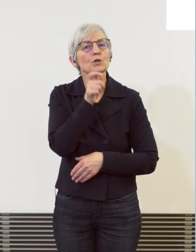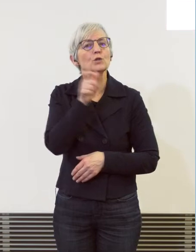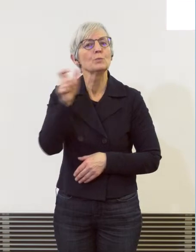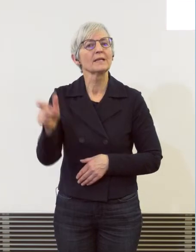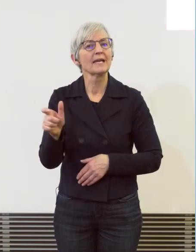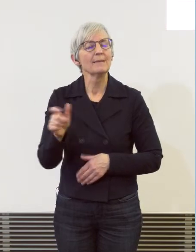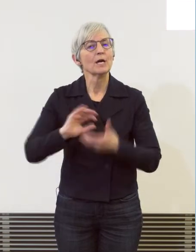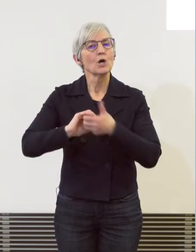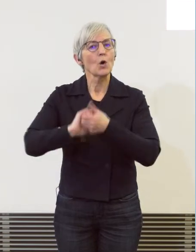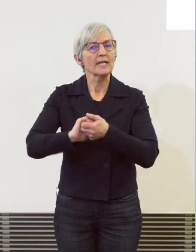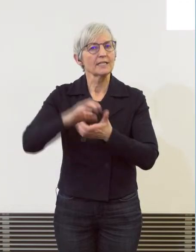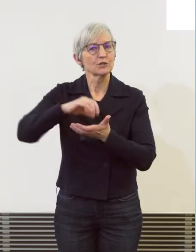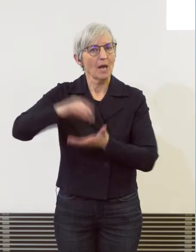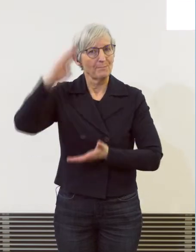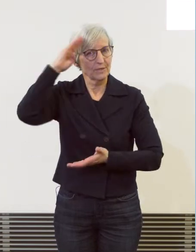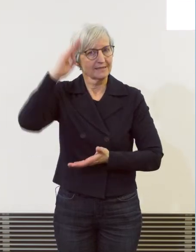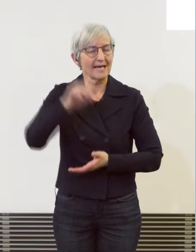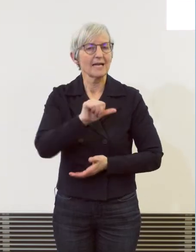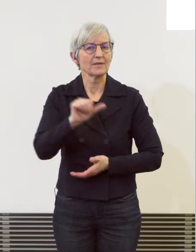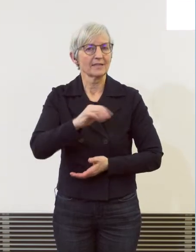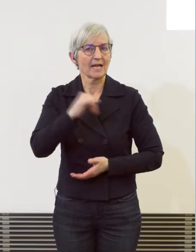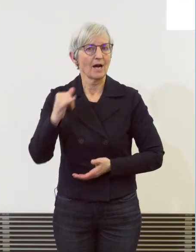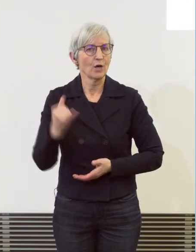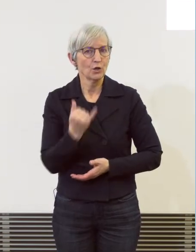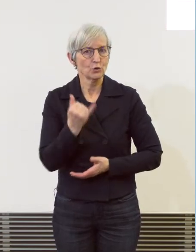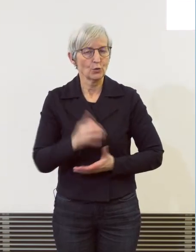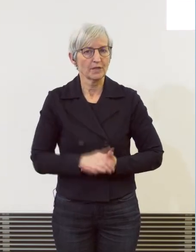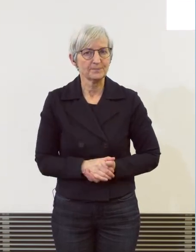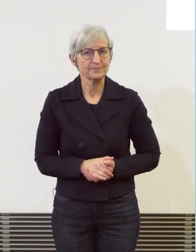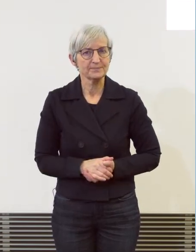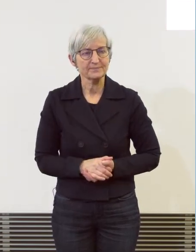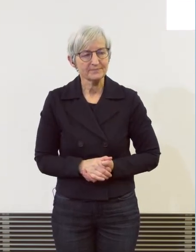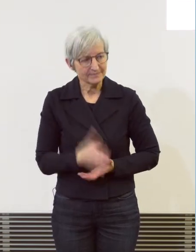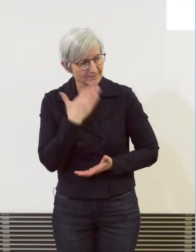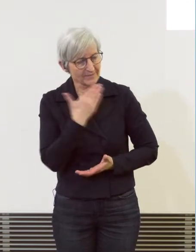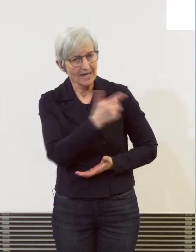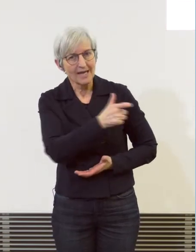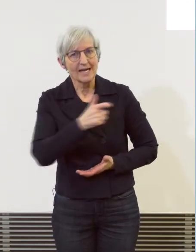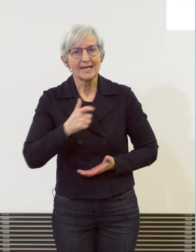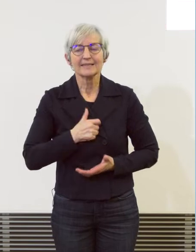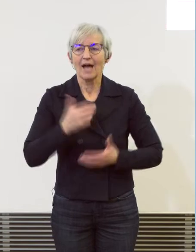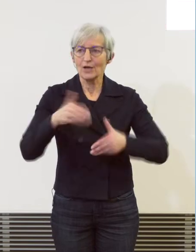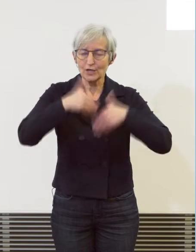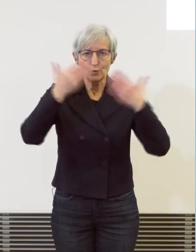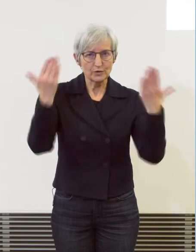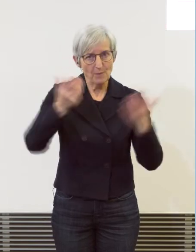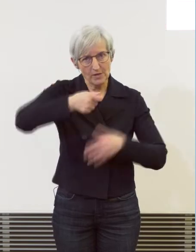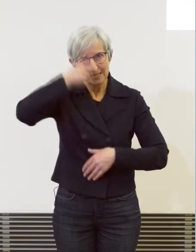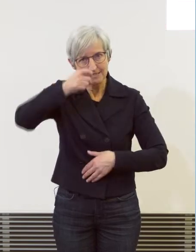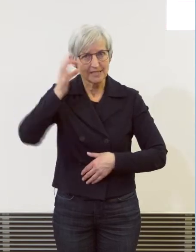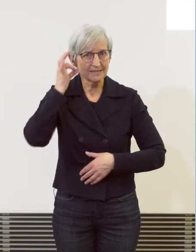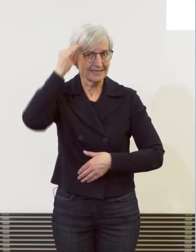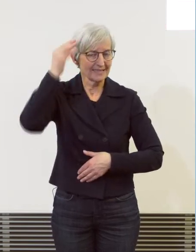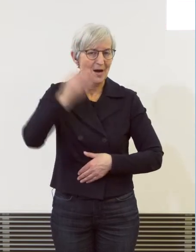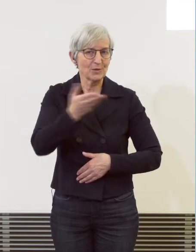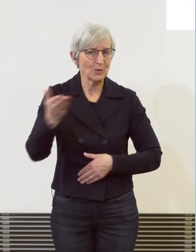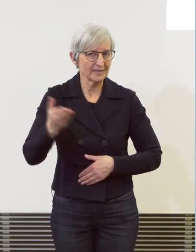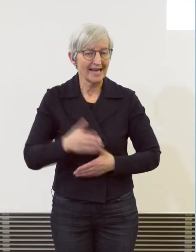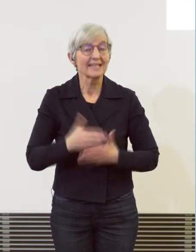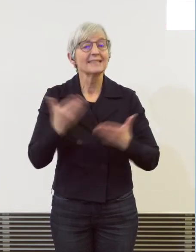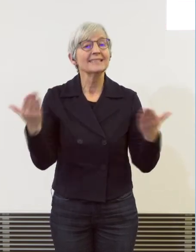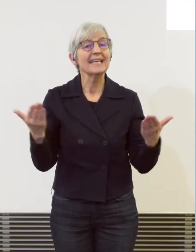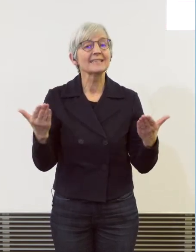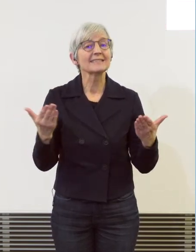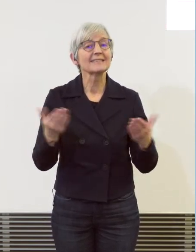Vielen Dank Christiane. Geschätzte Damen und Herren, guten Morgen auch von meiner Seite. Ich gebe euch jetzt gerne noch eine detaillierte Übersicht